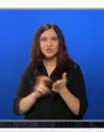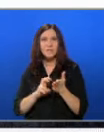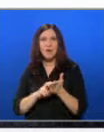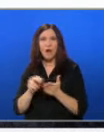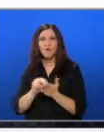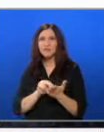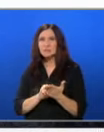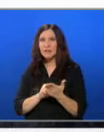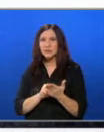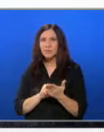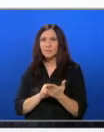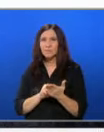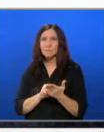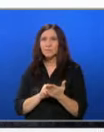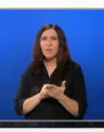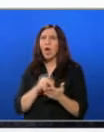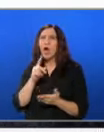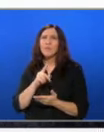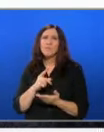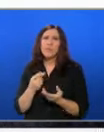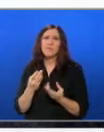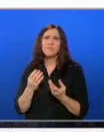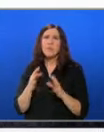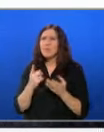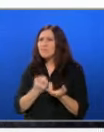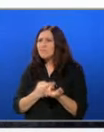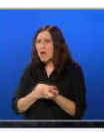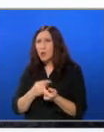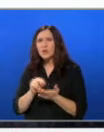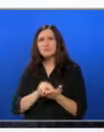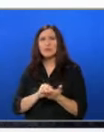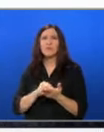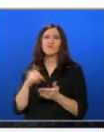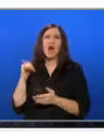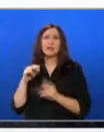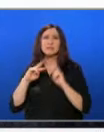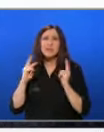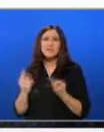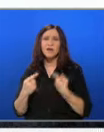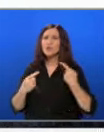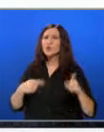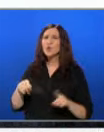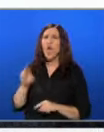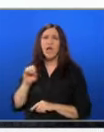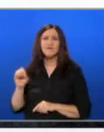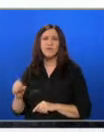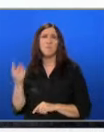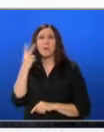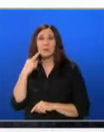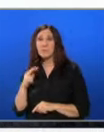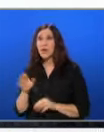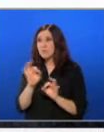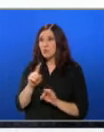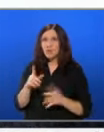банкови сметки, някой в арабския свят, някой в Европа, някой в Британия. И